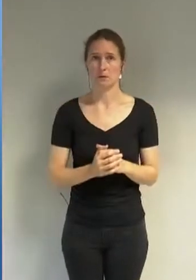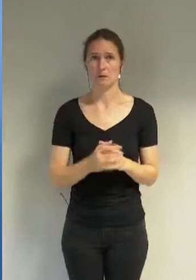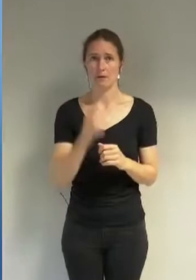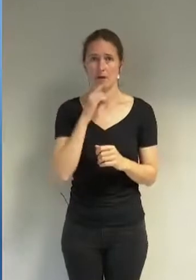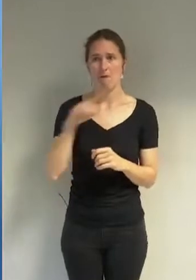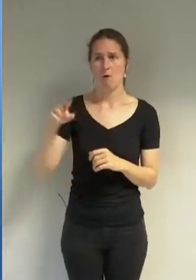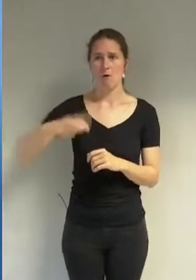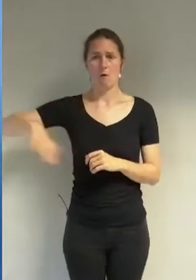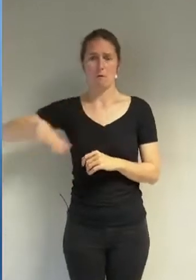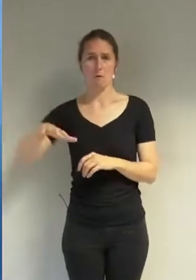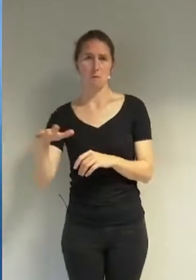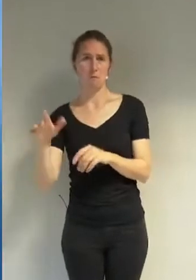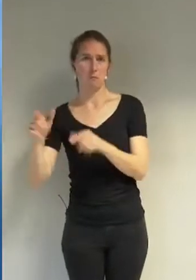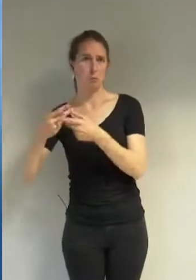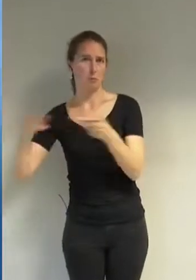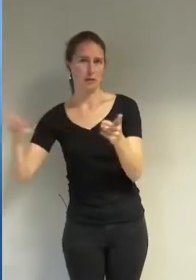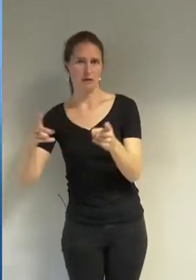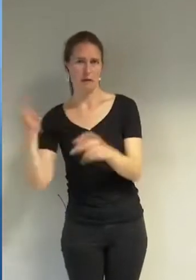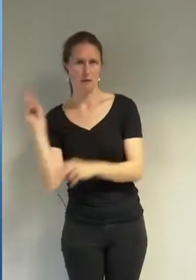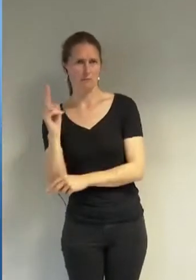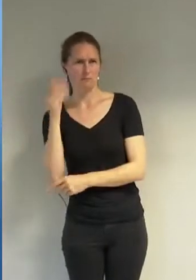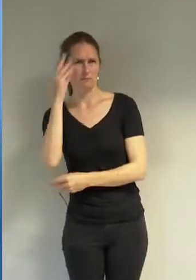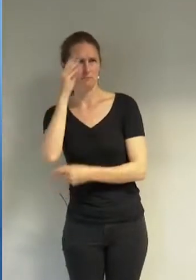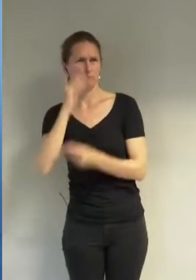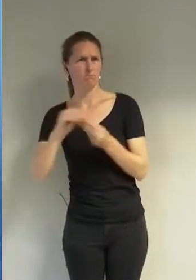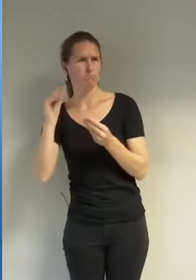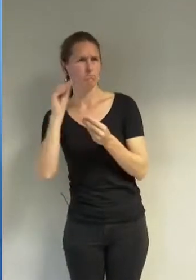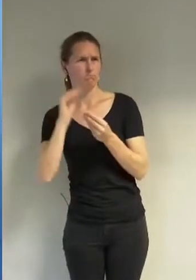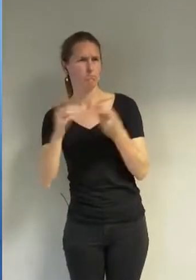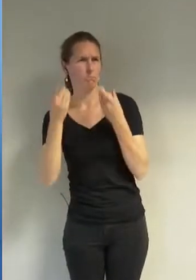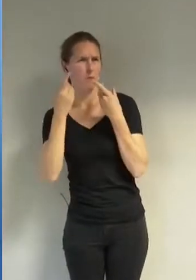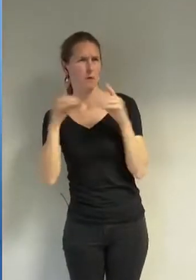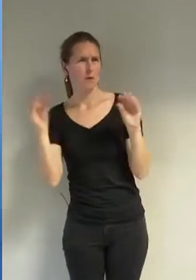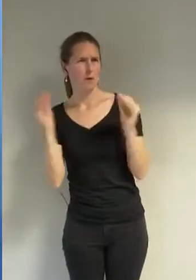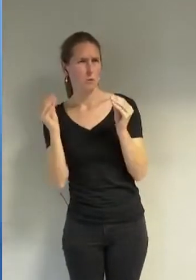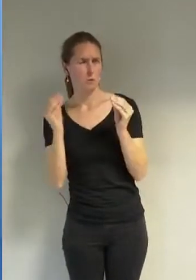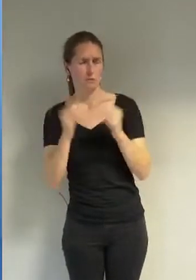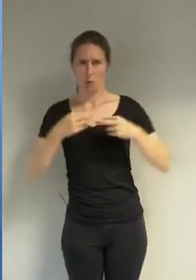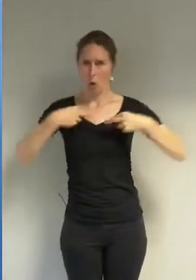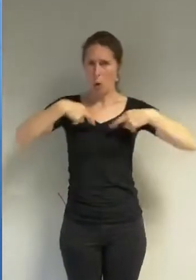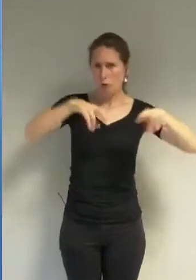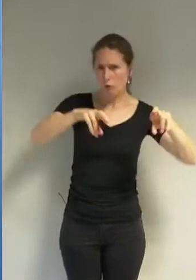grenobloise. La rue, la place, la cité grenobloise.